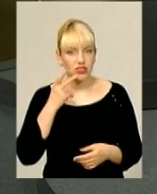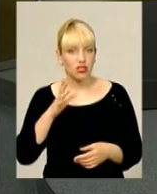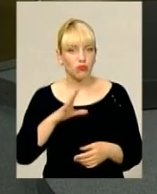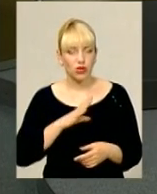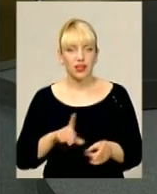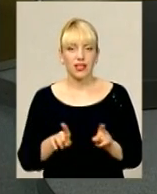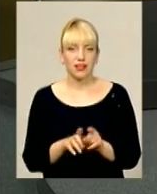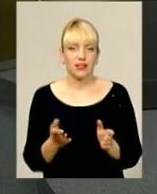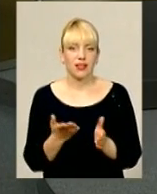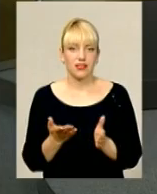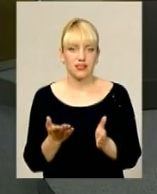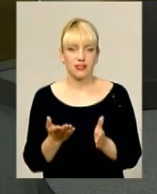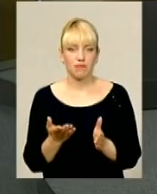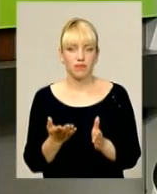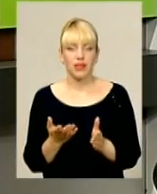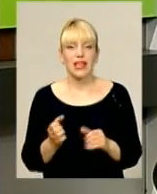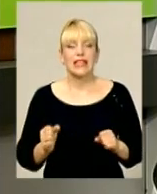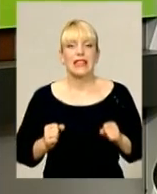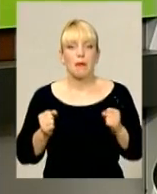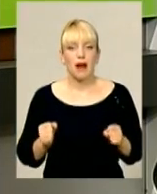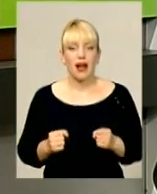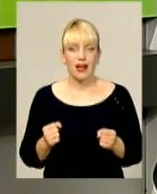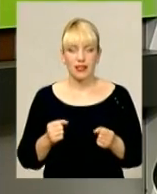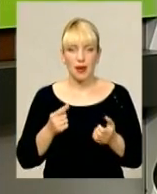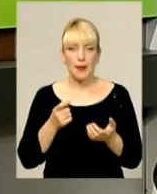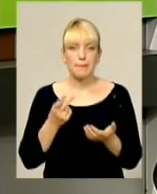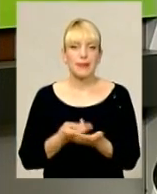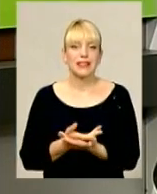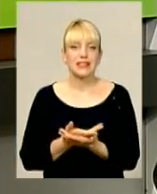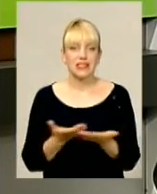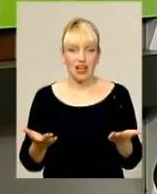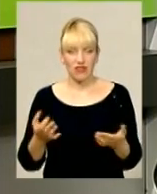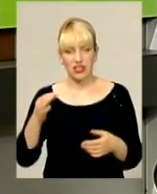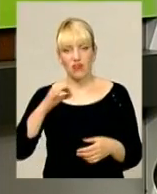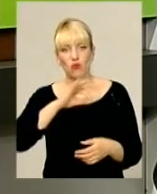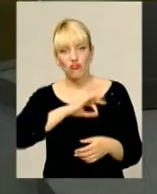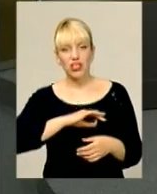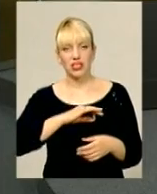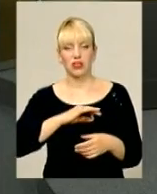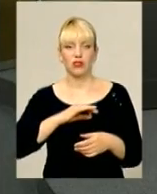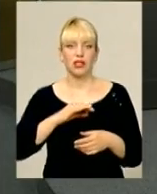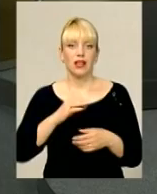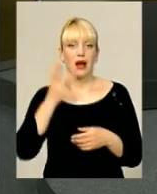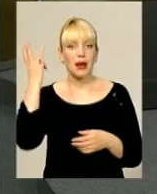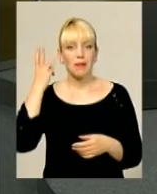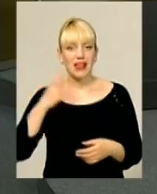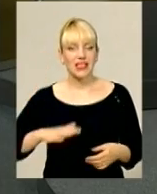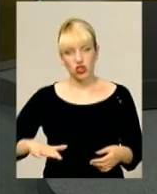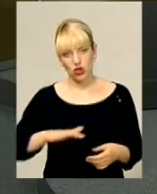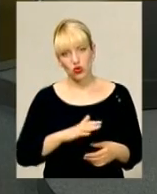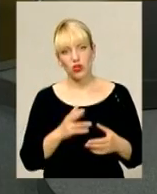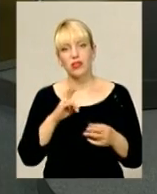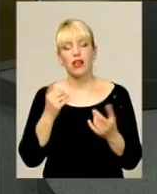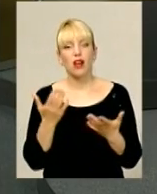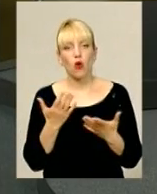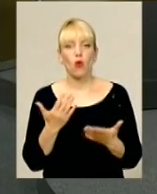така намагання представити в вигідному світлі Хмельниччину. Але скажі, будь ласка, на